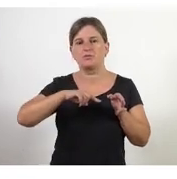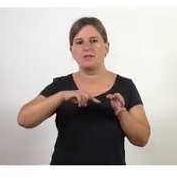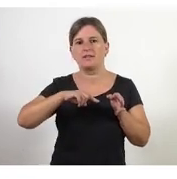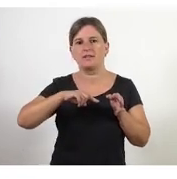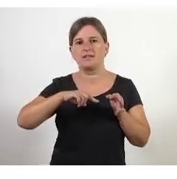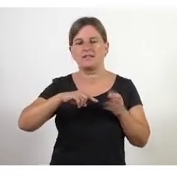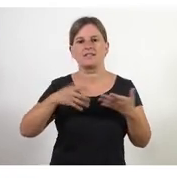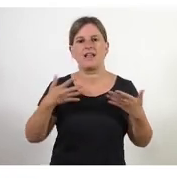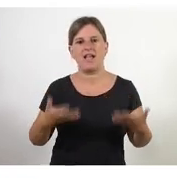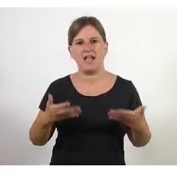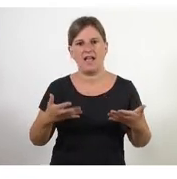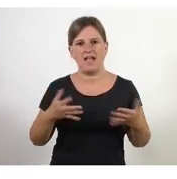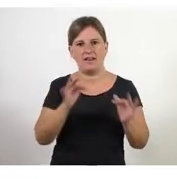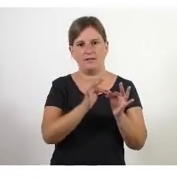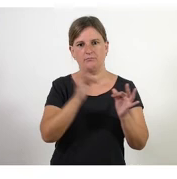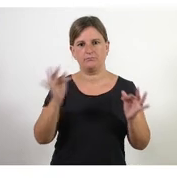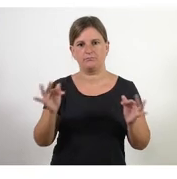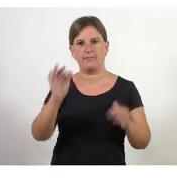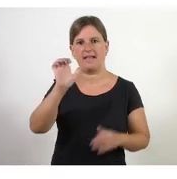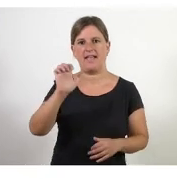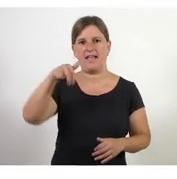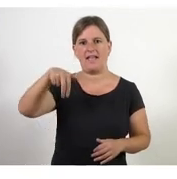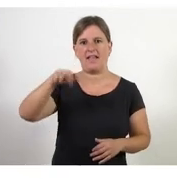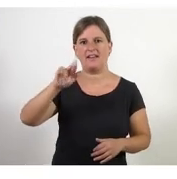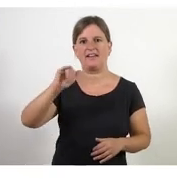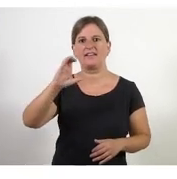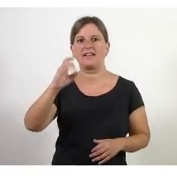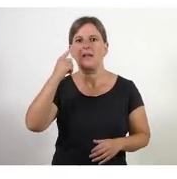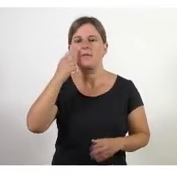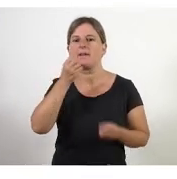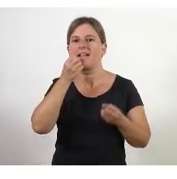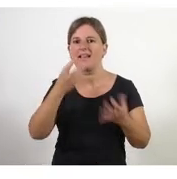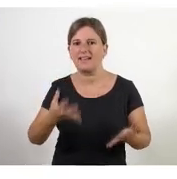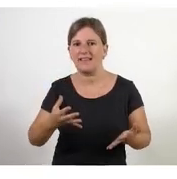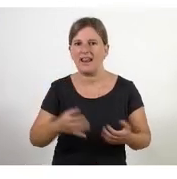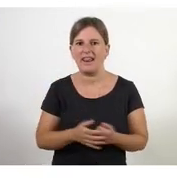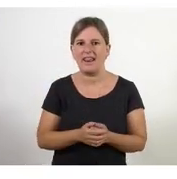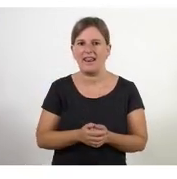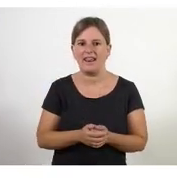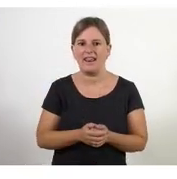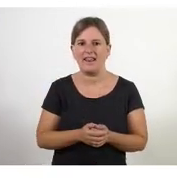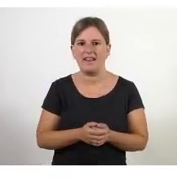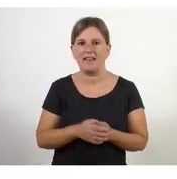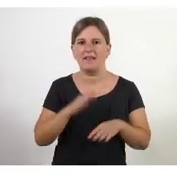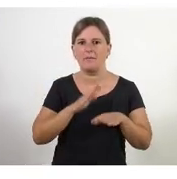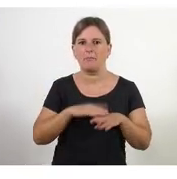obrirem bueno dono la paraula a l'Enric per també a veure com van les coses i poder anar parlant